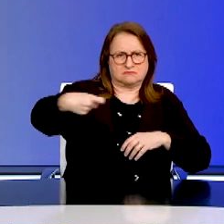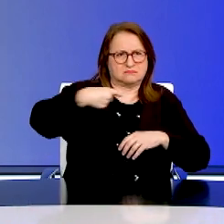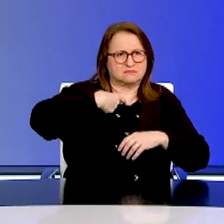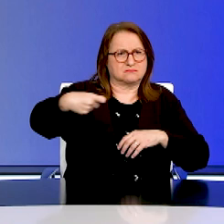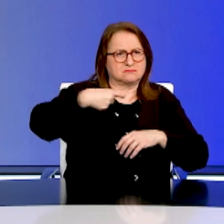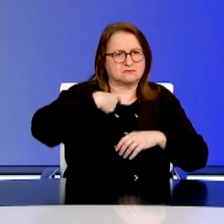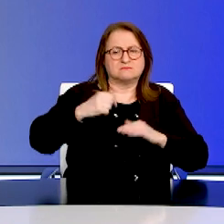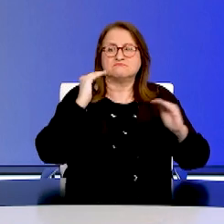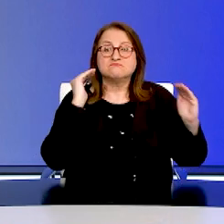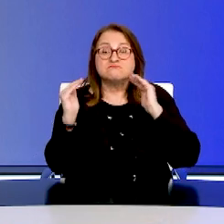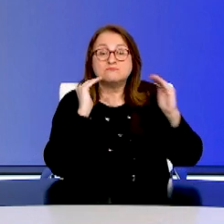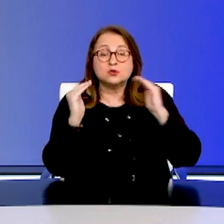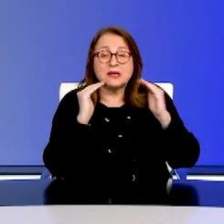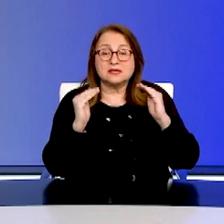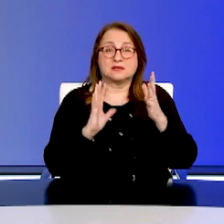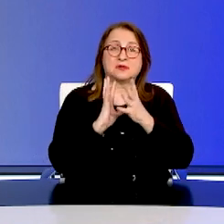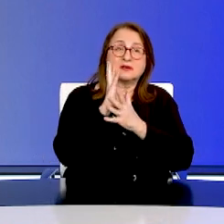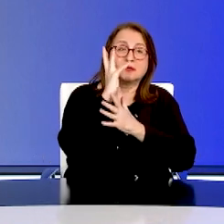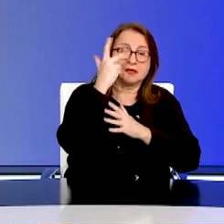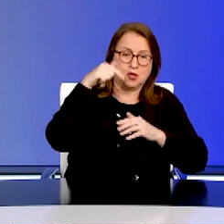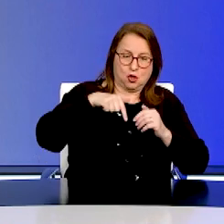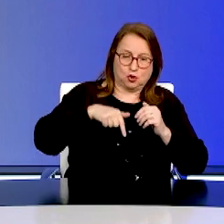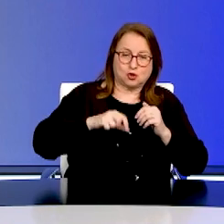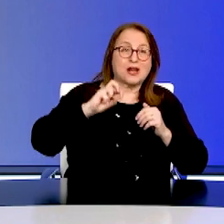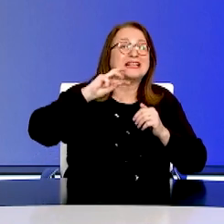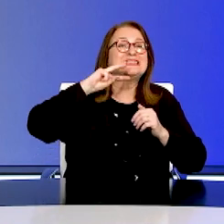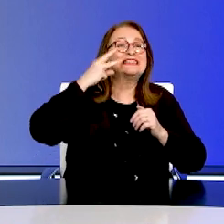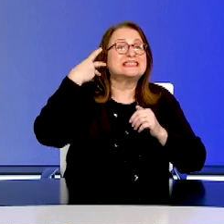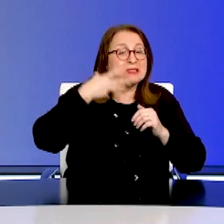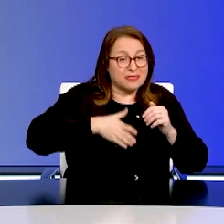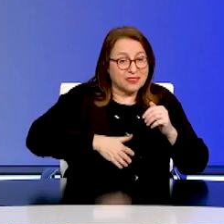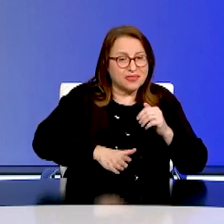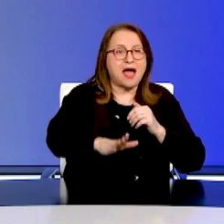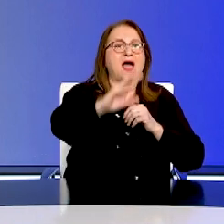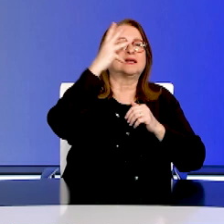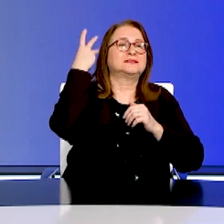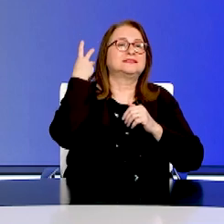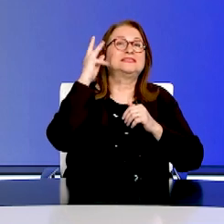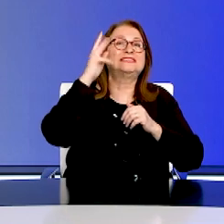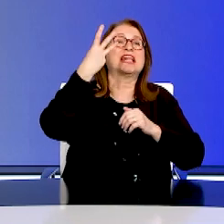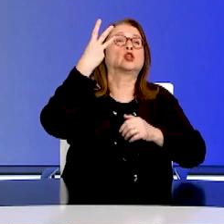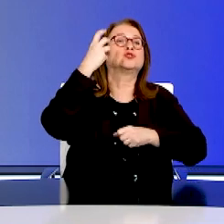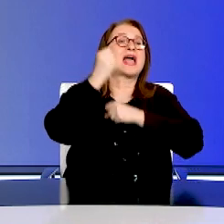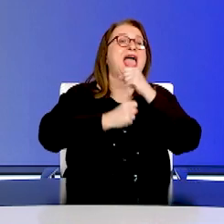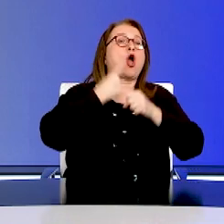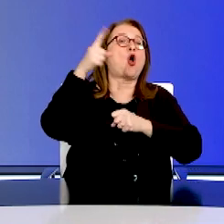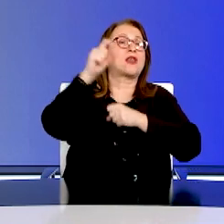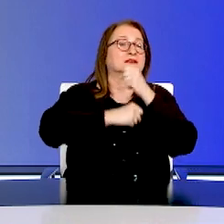Στην αυγή του τρίτου αιώνα ελεύθερης ζωής, οι Έλληνες καρτούν ψηλά το κεφάλι που σήκωσαν γενναίοι προγονείς τους.